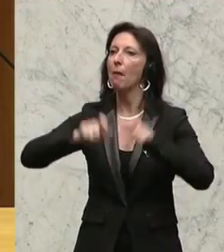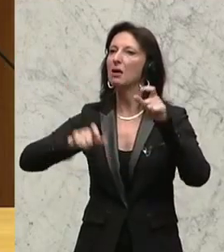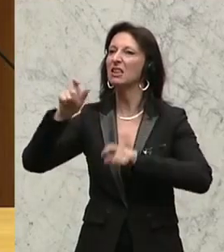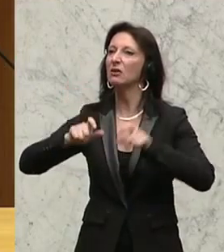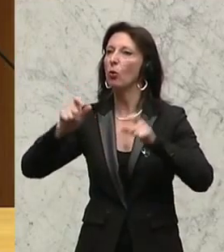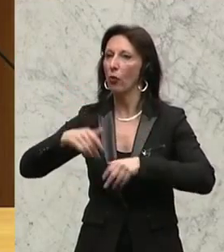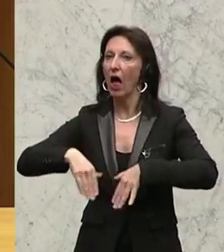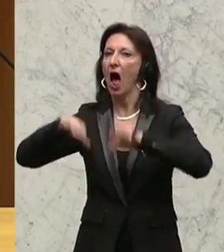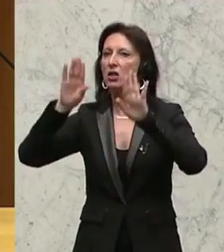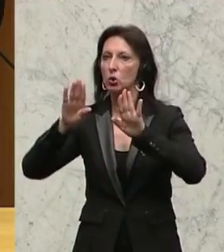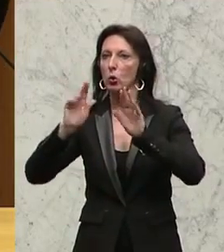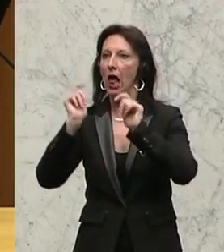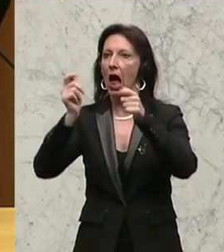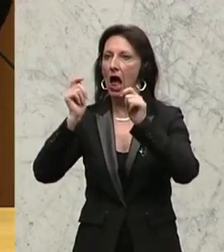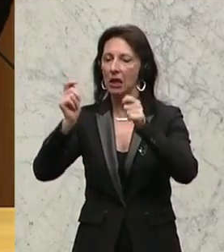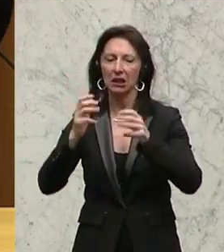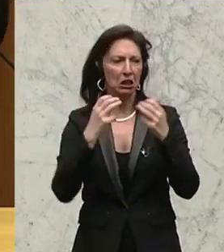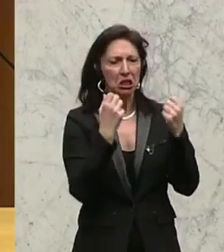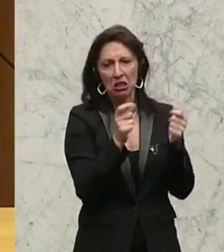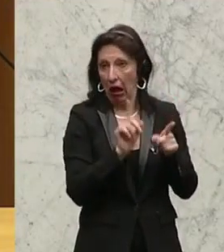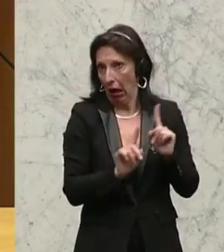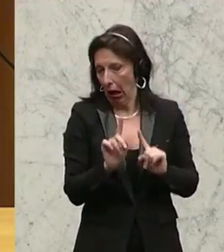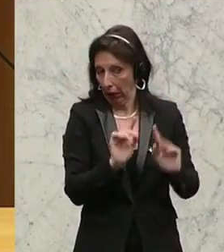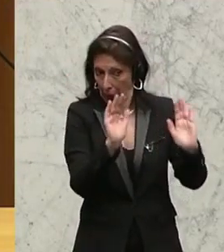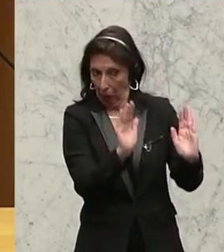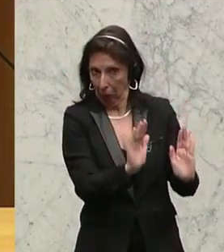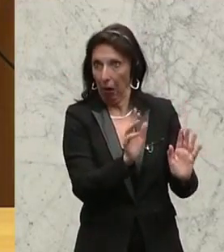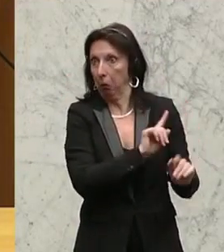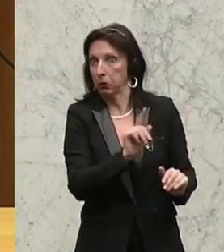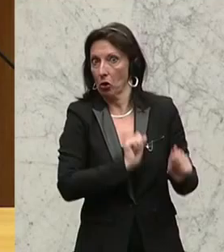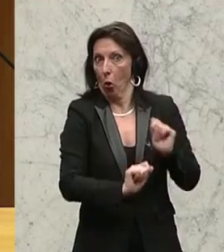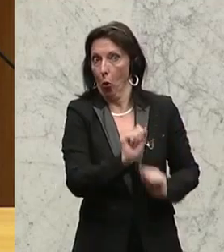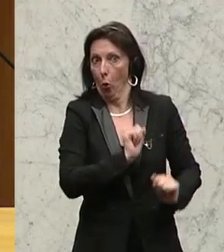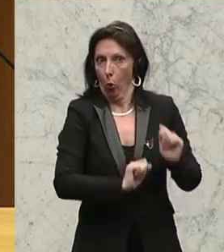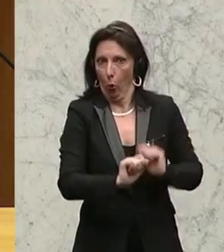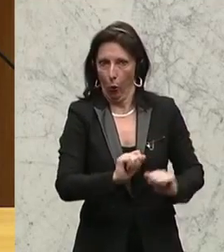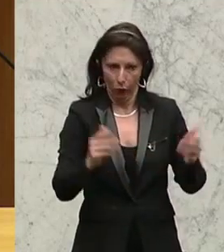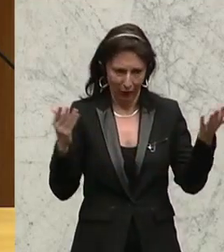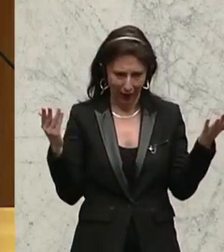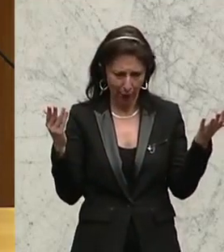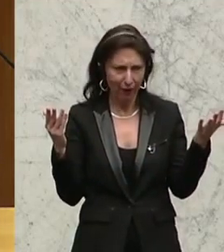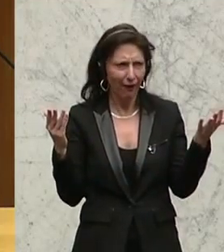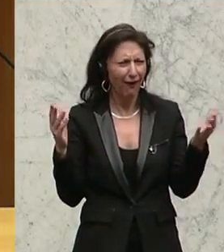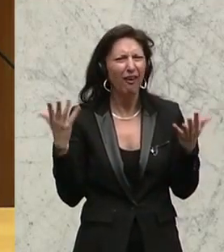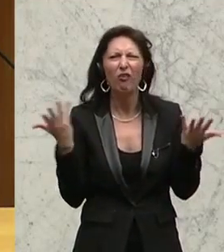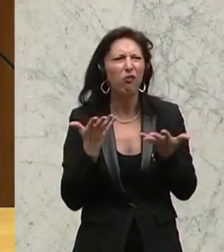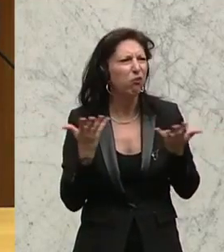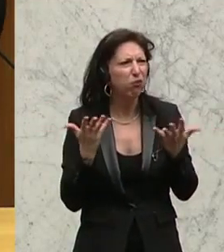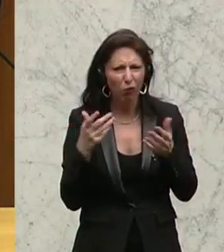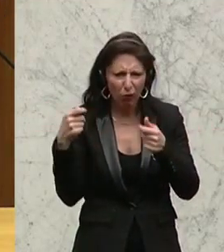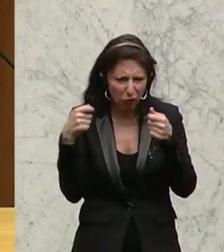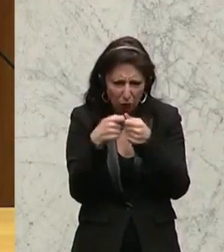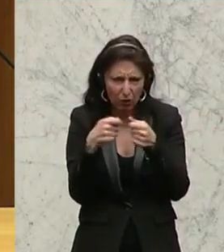Die Sicherheit nimmt angeblich ab bis zum Notstand. Nur, dass wir hier nicht einmal mehr eine Scheinkausalität haben, sondern